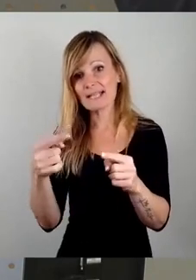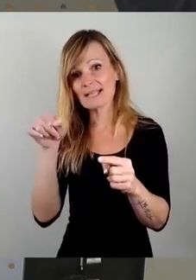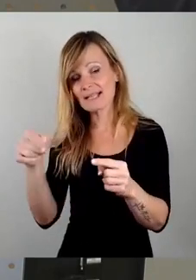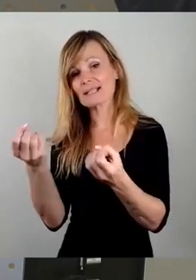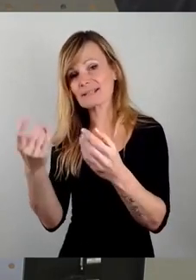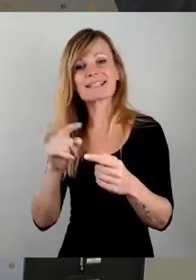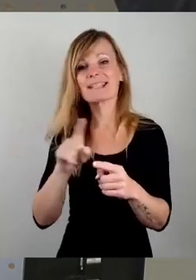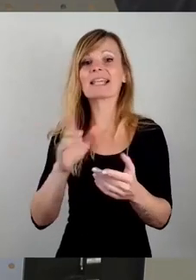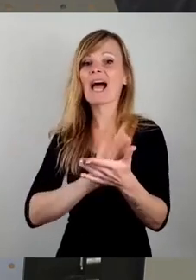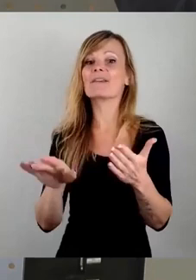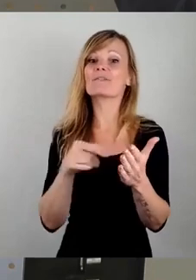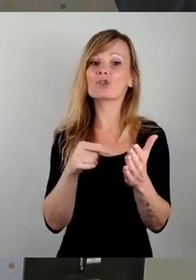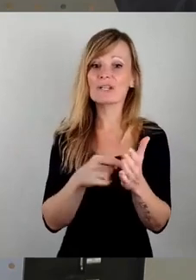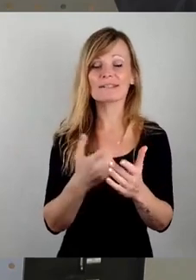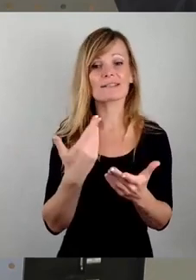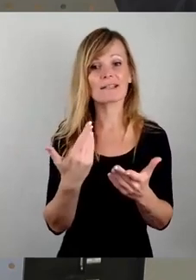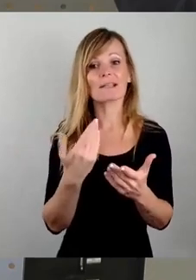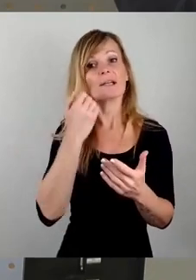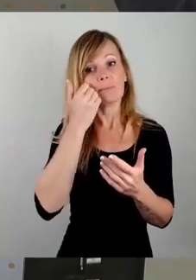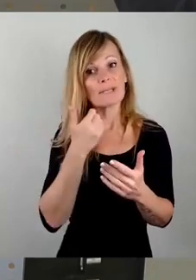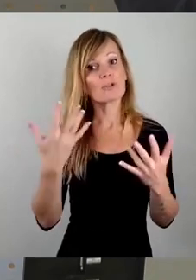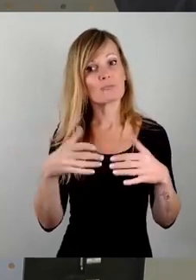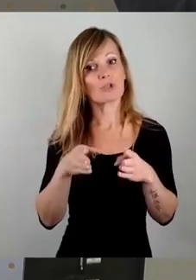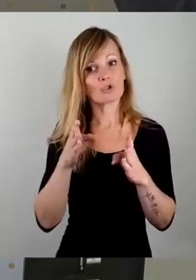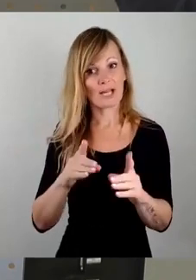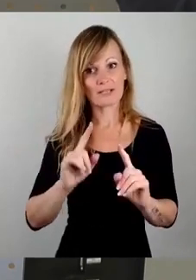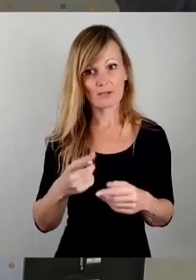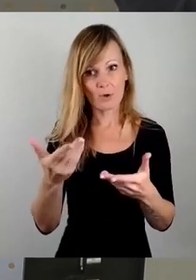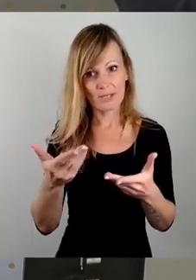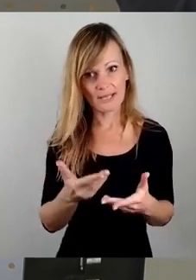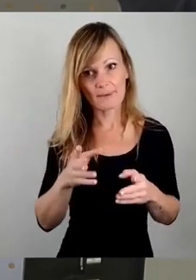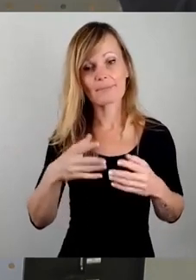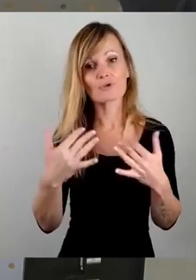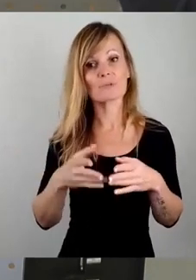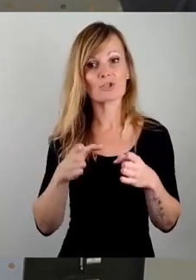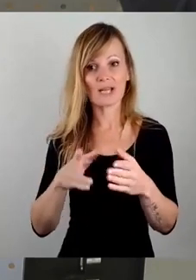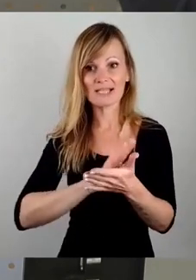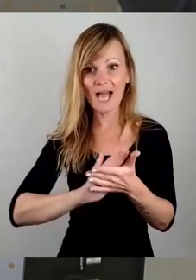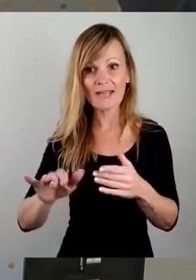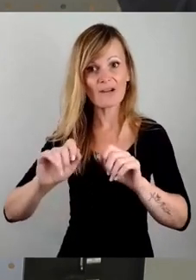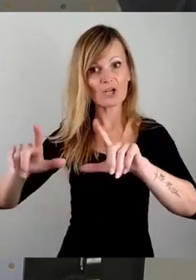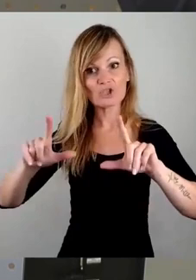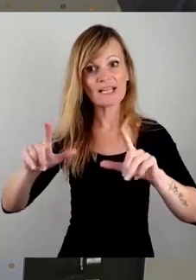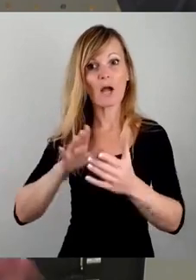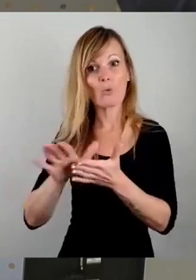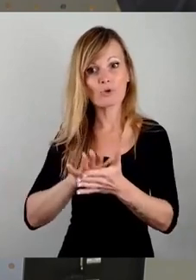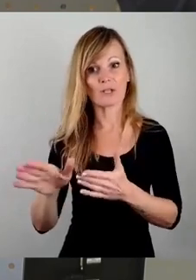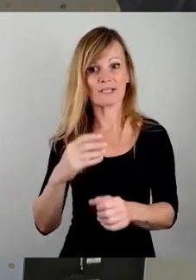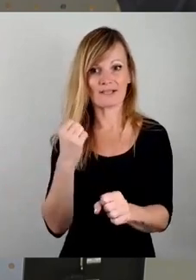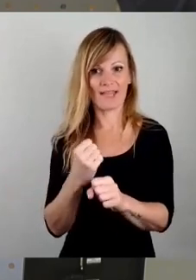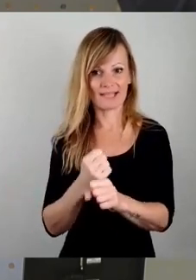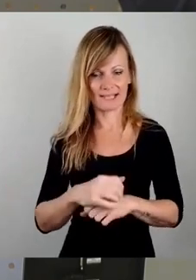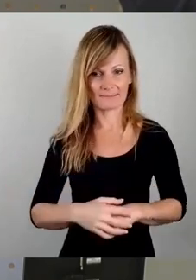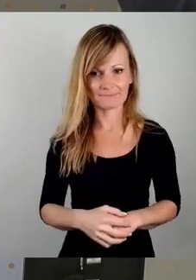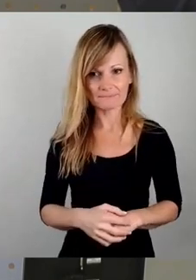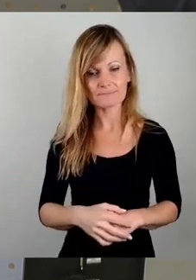drin, es soll Spielstraßen geben, Spielstraßen einfach, Schilder umsonst. Und die Verwaltung kann